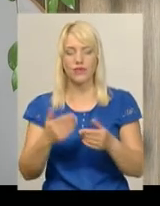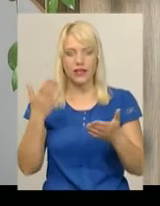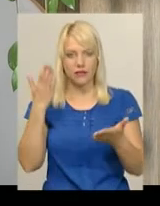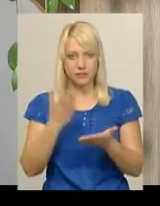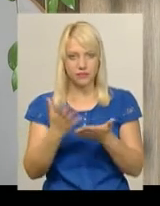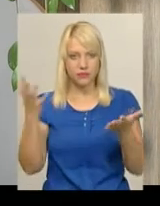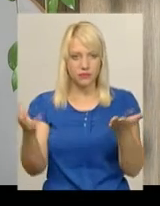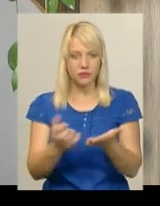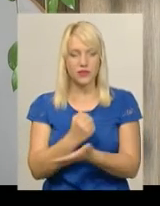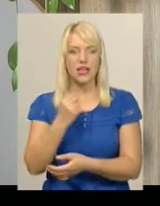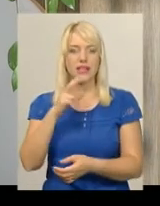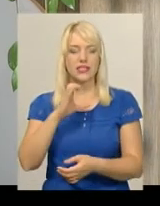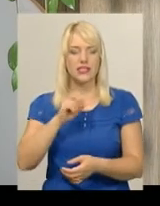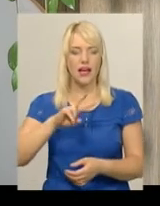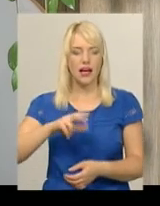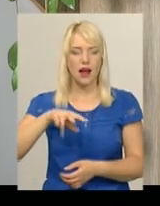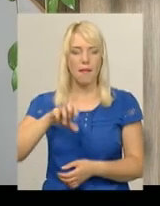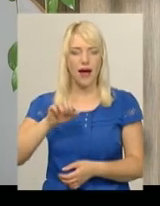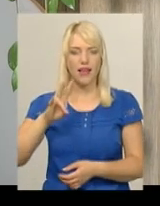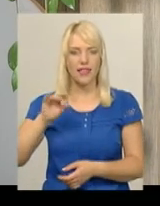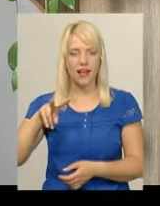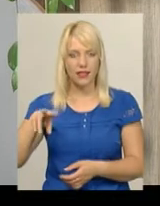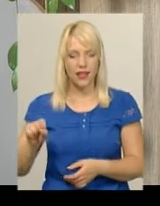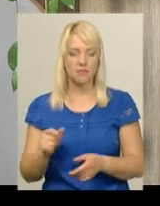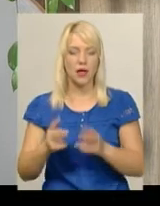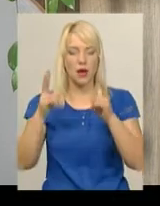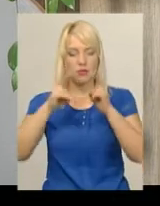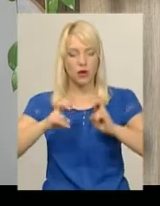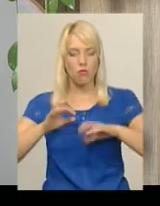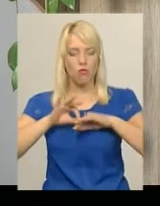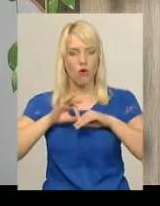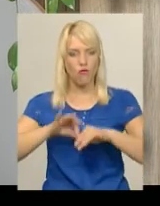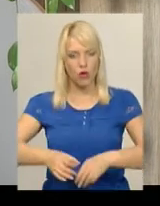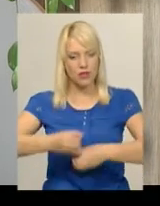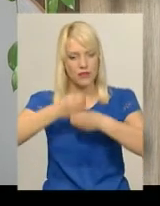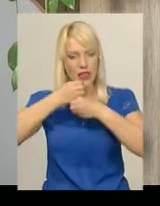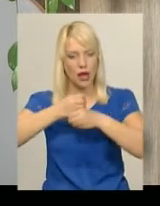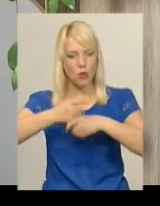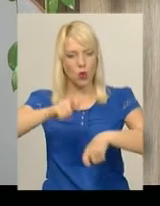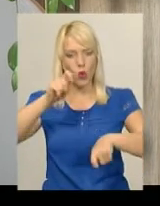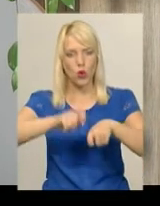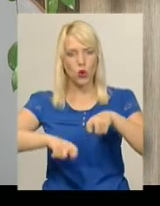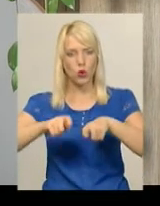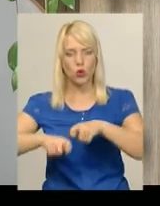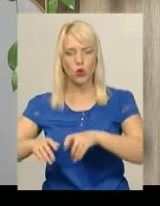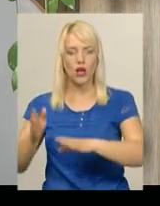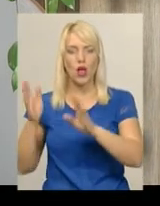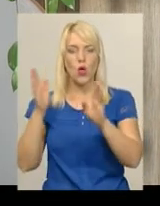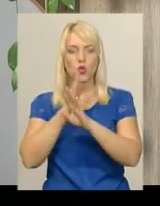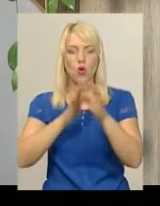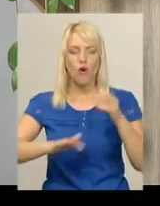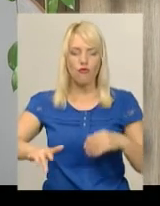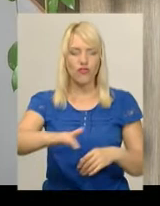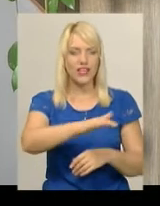ентерітідіс. Крім того, при розслідуванні проводився лабораторний контроль вдоль вкілля, в тому числі